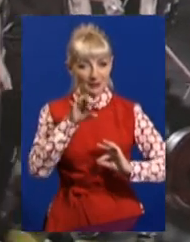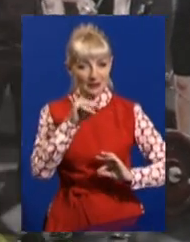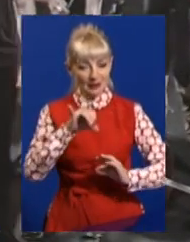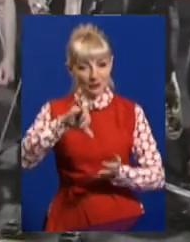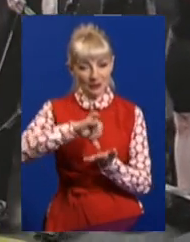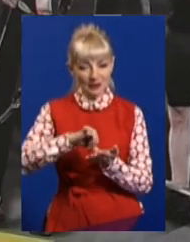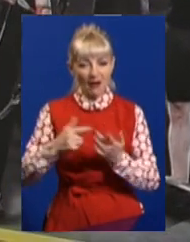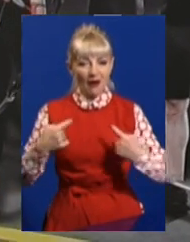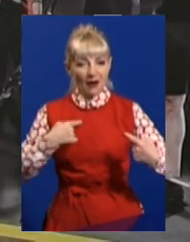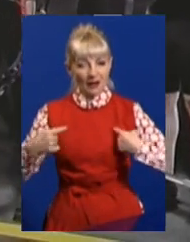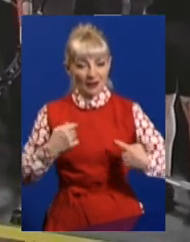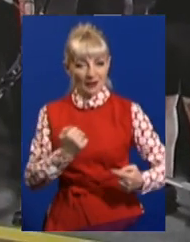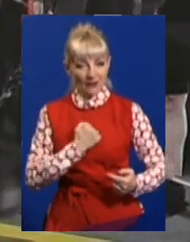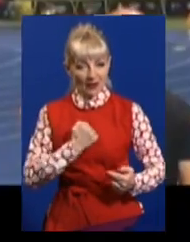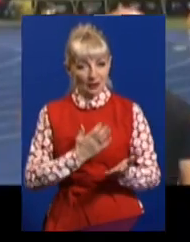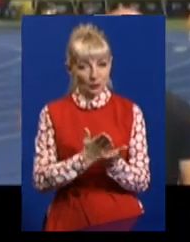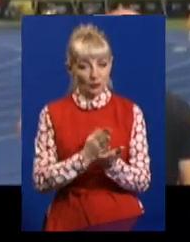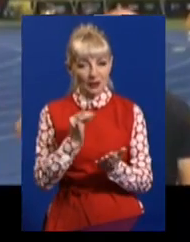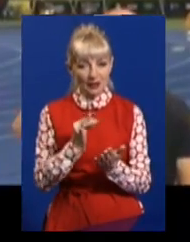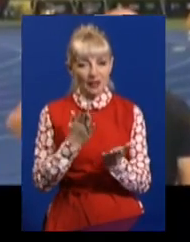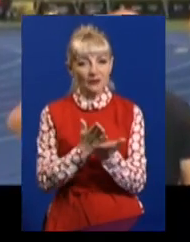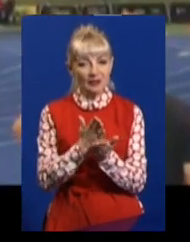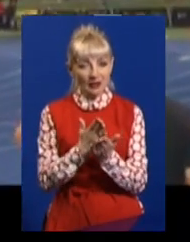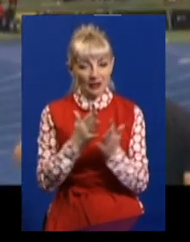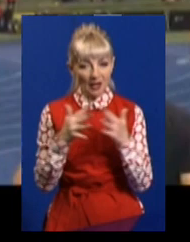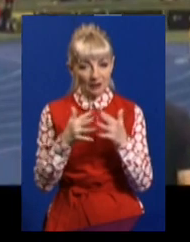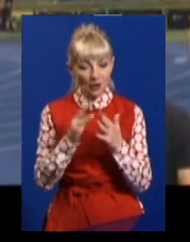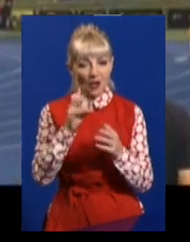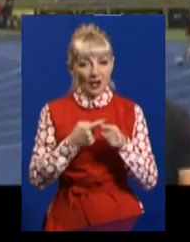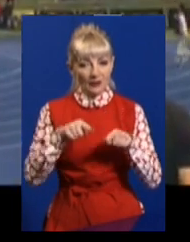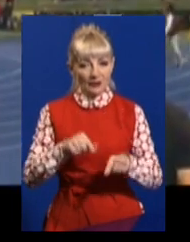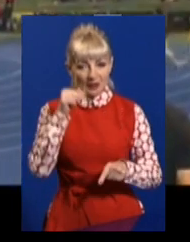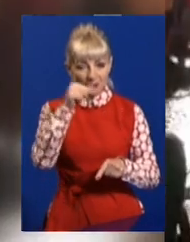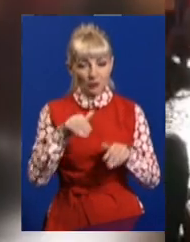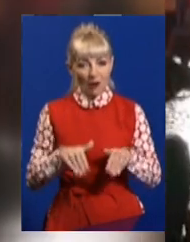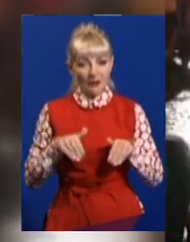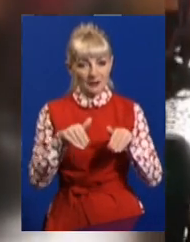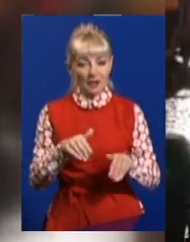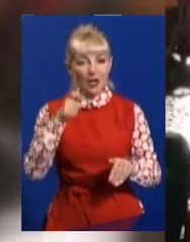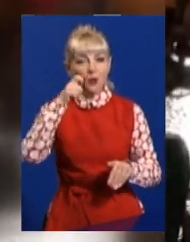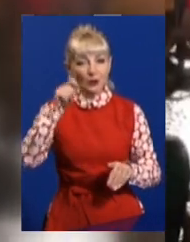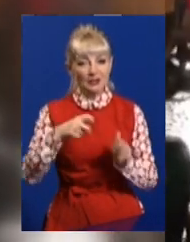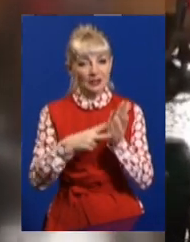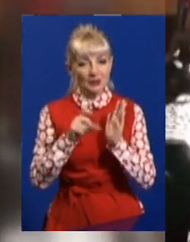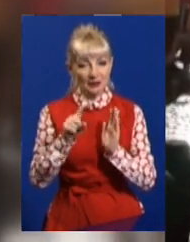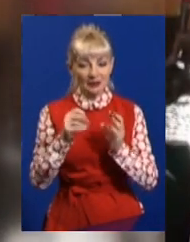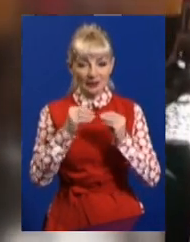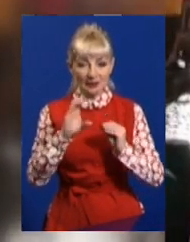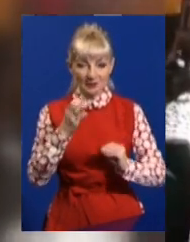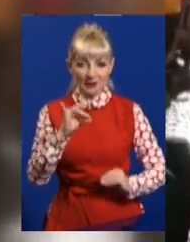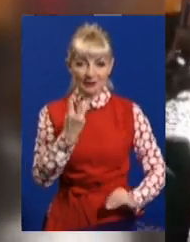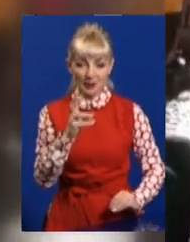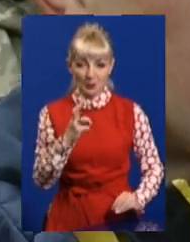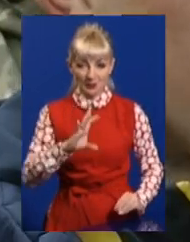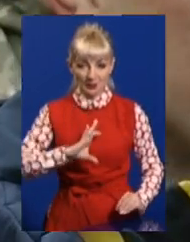поранені військовослужбовці та ветерани бойових дій. На цьогорічних іграх, що проходили в Австралії, українці здобили сім золотих, десять срібних та три бронзові